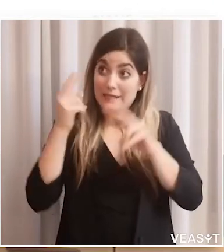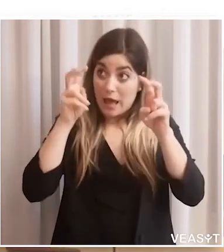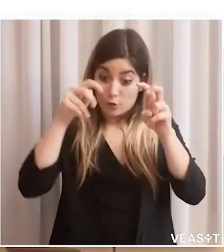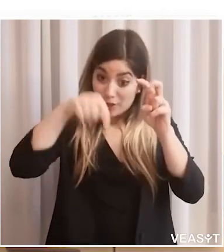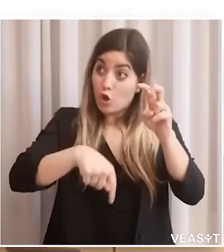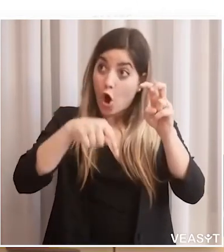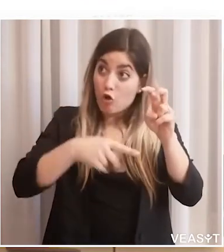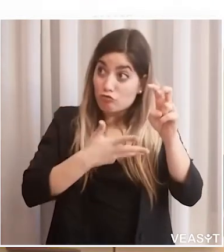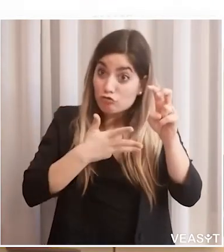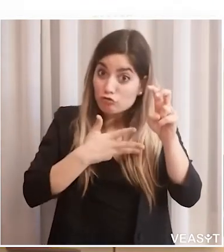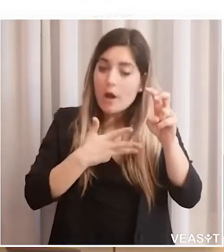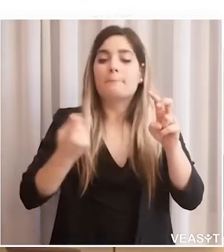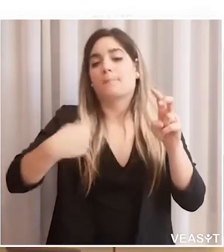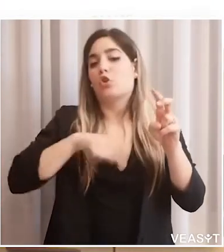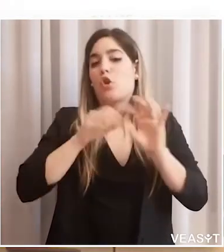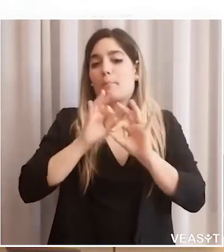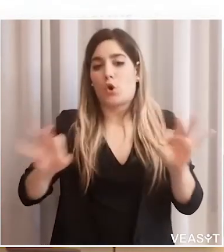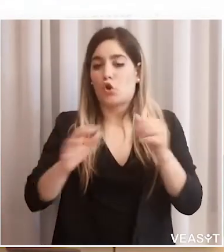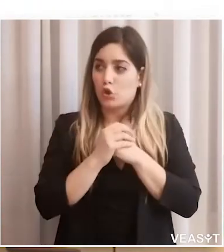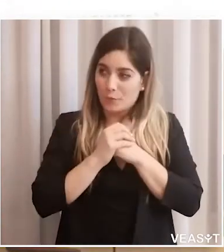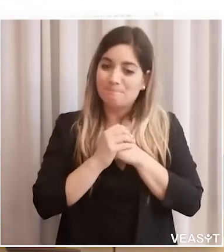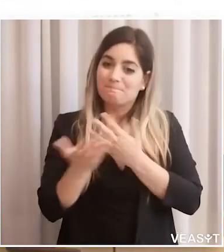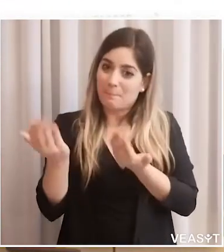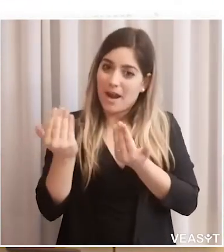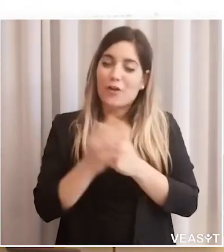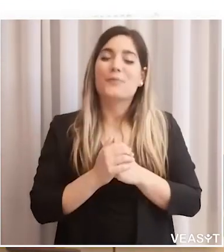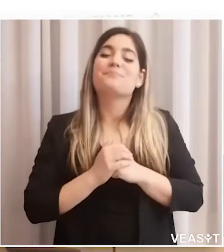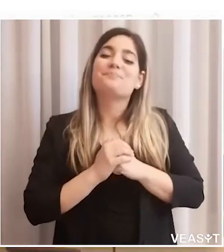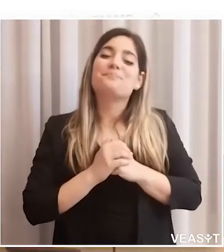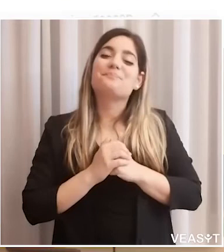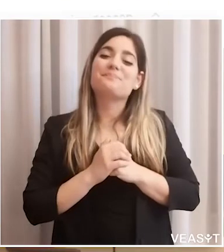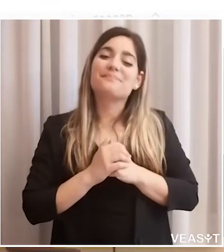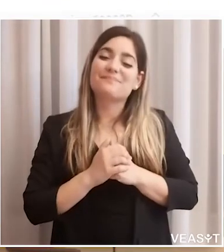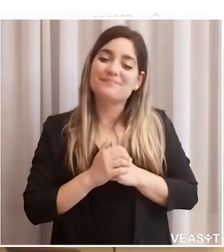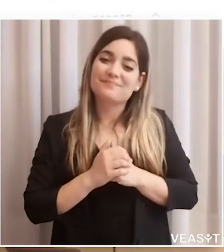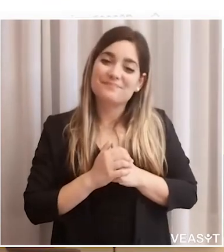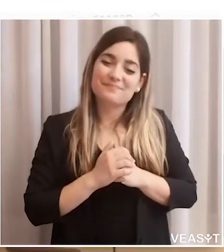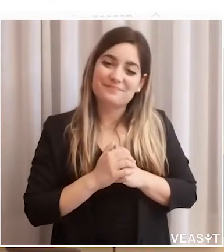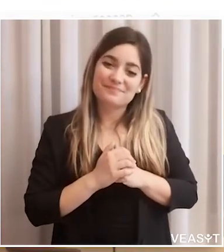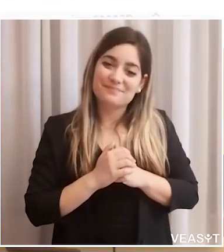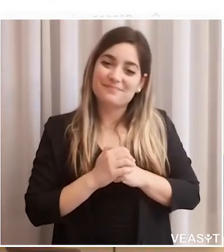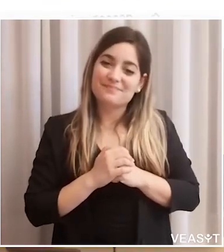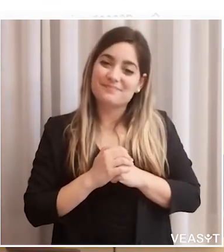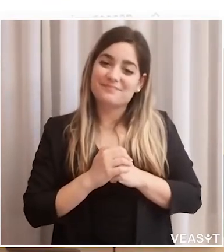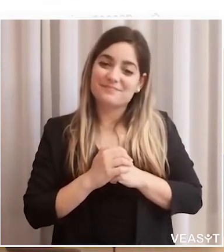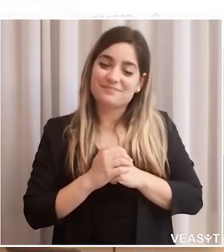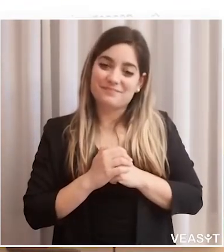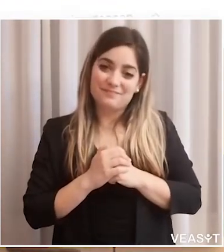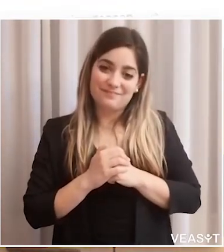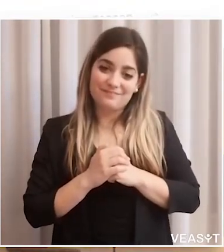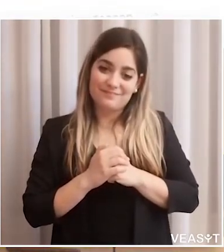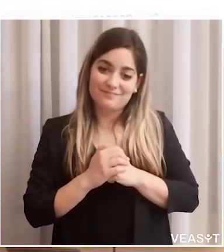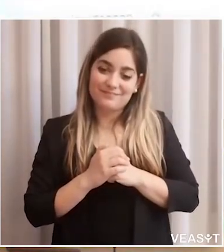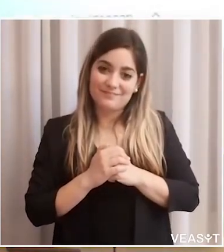Io avrei finito con questo intervento, se ci sono domande sui tre argomenti di oggi diamo